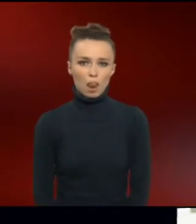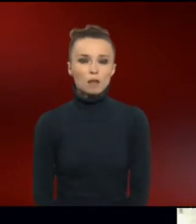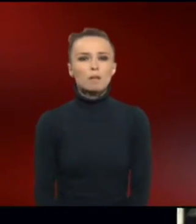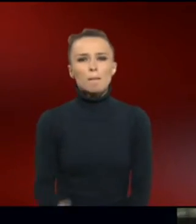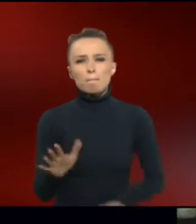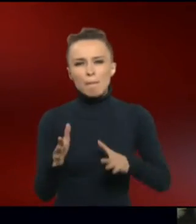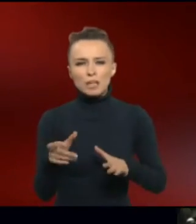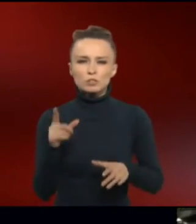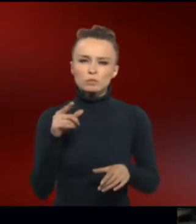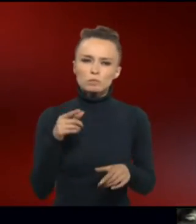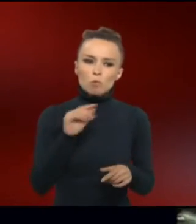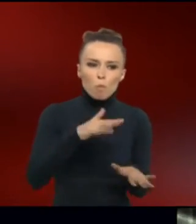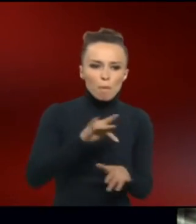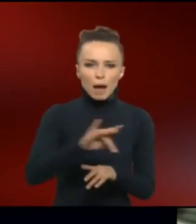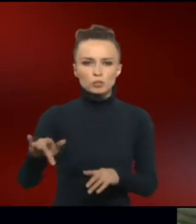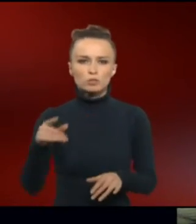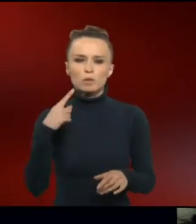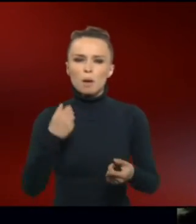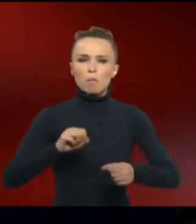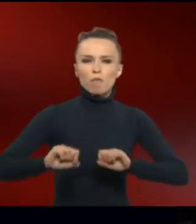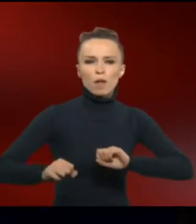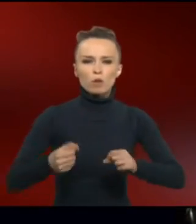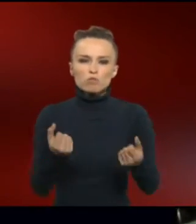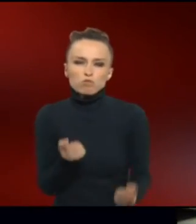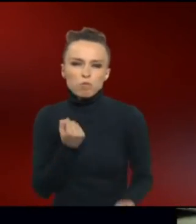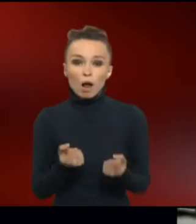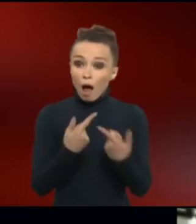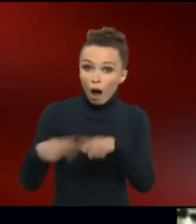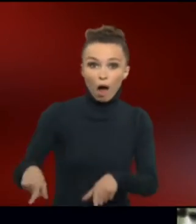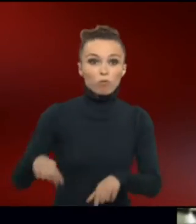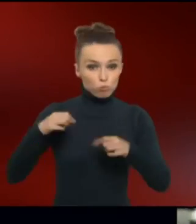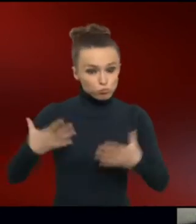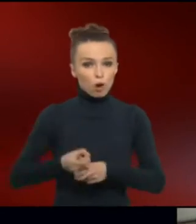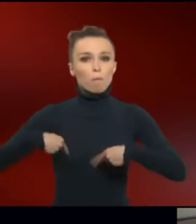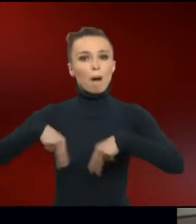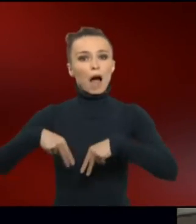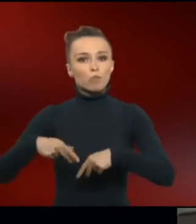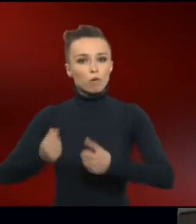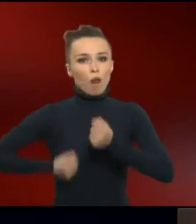fällt jede Bewegung schwer. Andere werden später trotz der Muskelschwäche zu Marathonläufern.